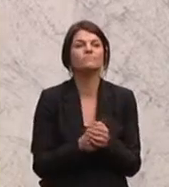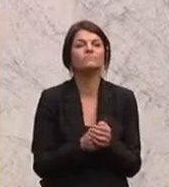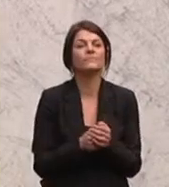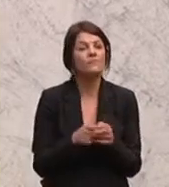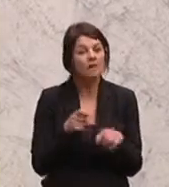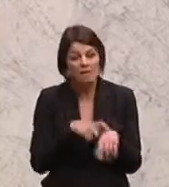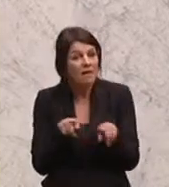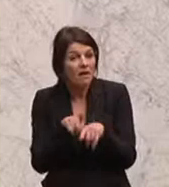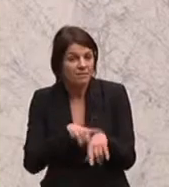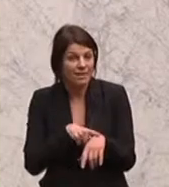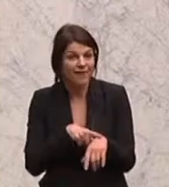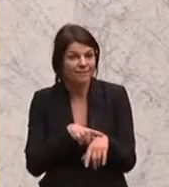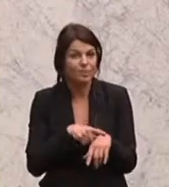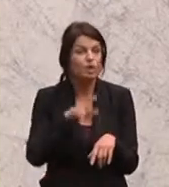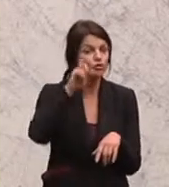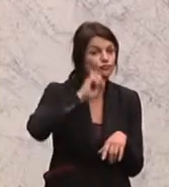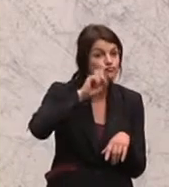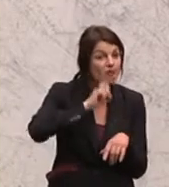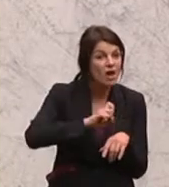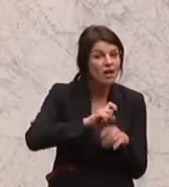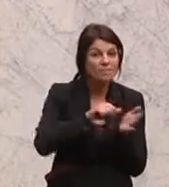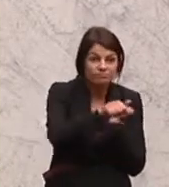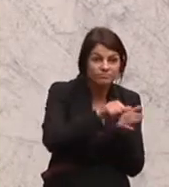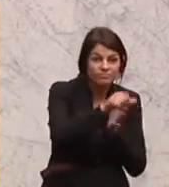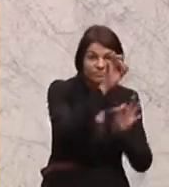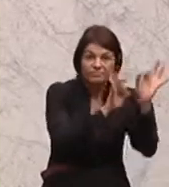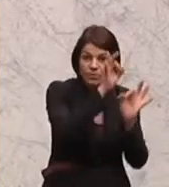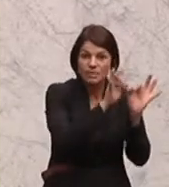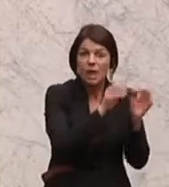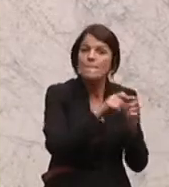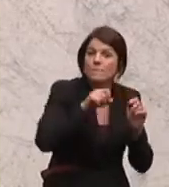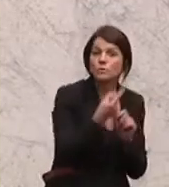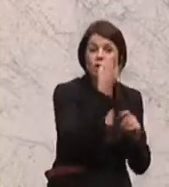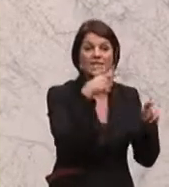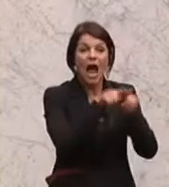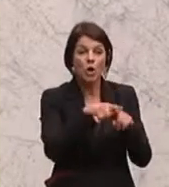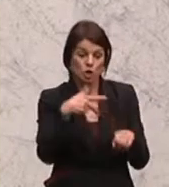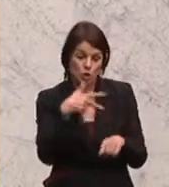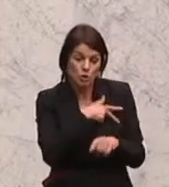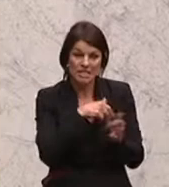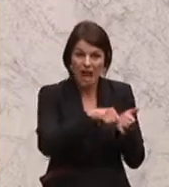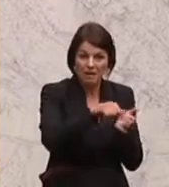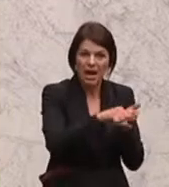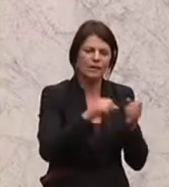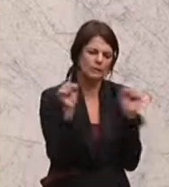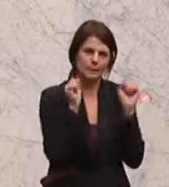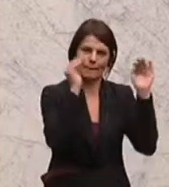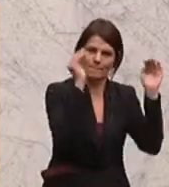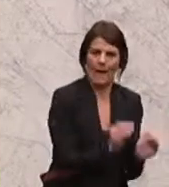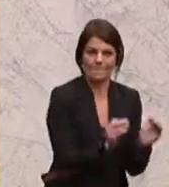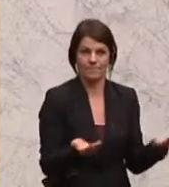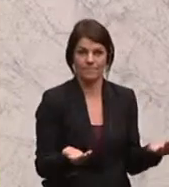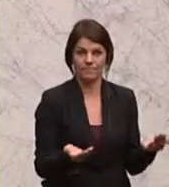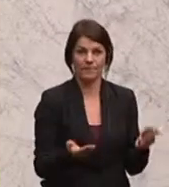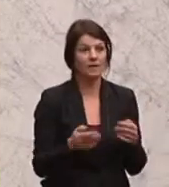parallel die Steuer- und Abgabenquote und vor allem auch die Sozialabgaben massiv senkt.